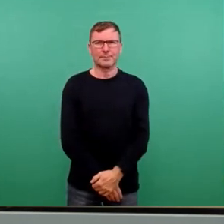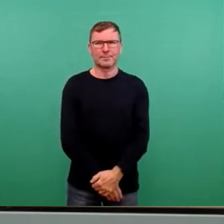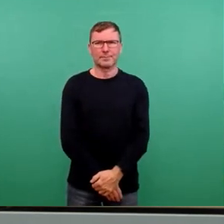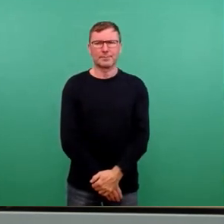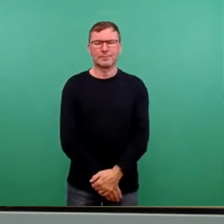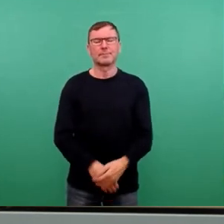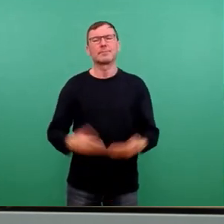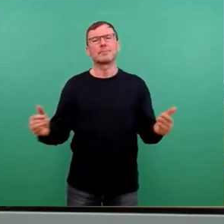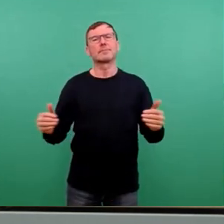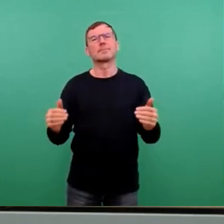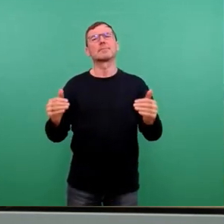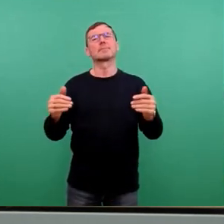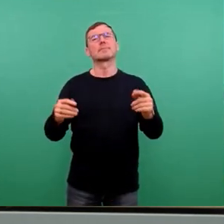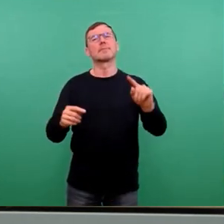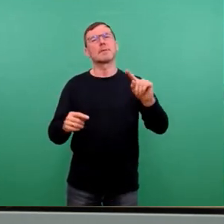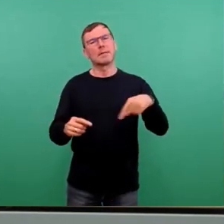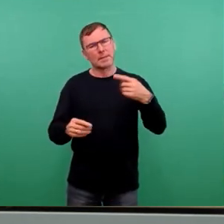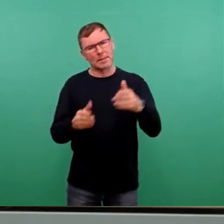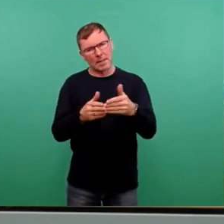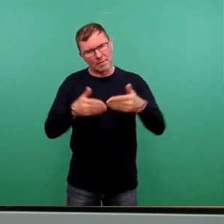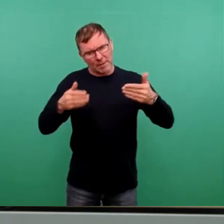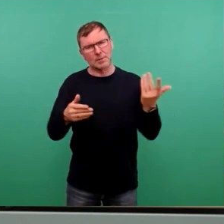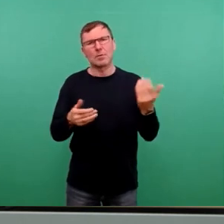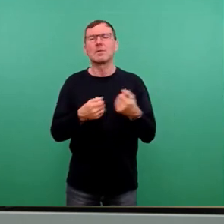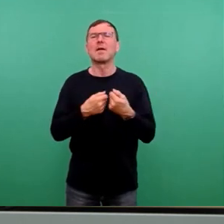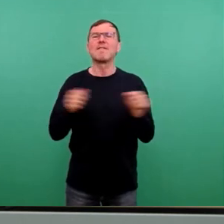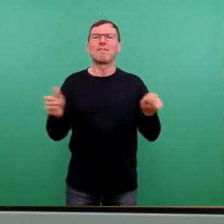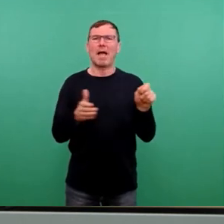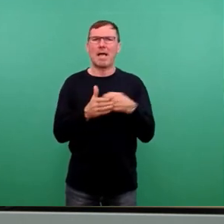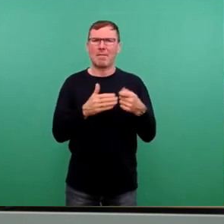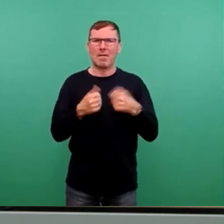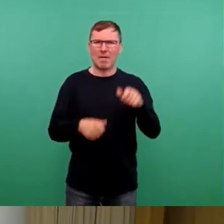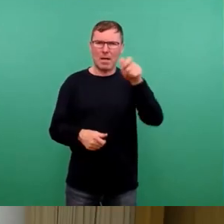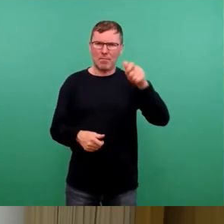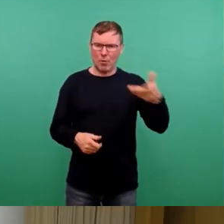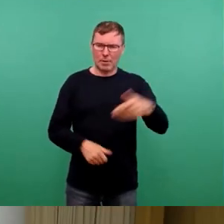Als nächste Fraktion sind die Freien Wähler, Freien Bürger an der Reihe. Frau Dagen.